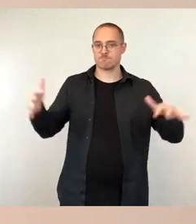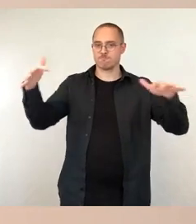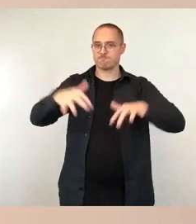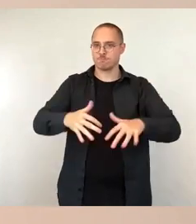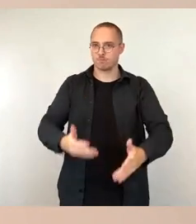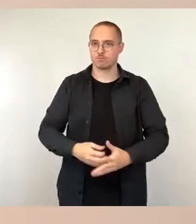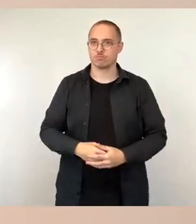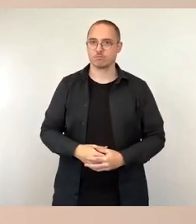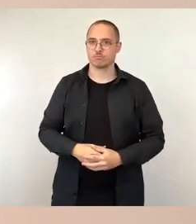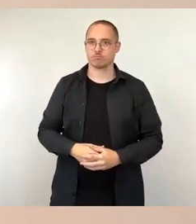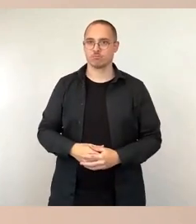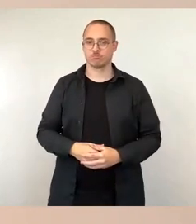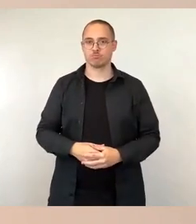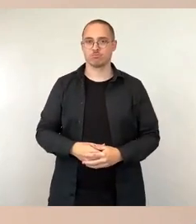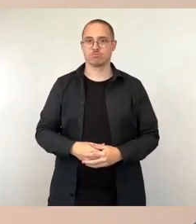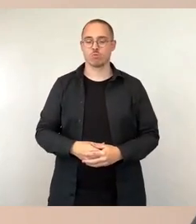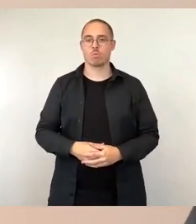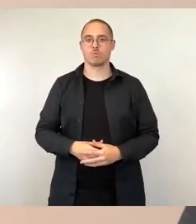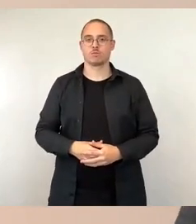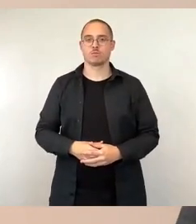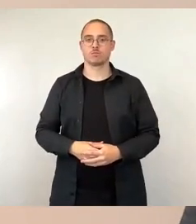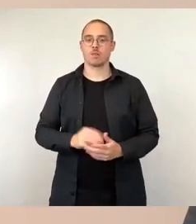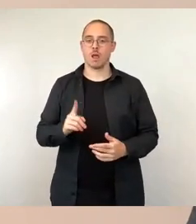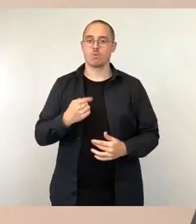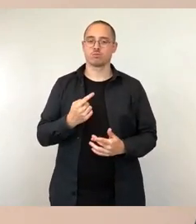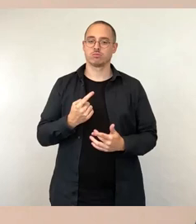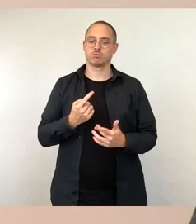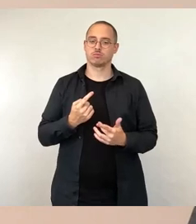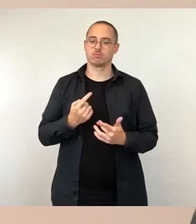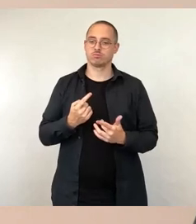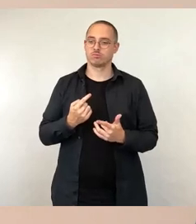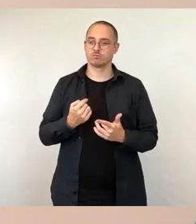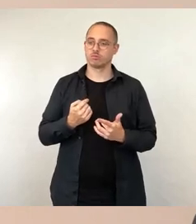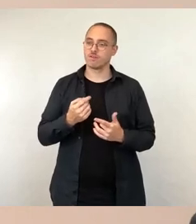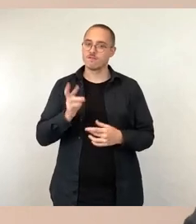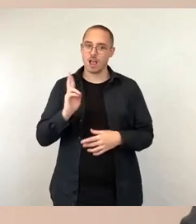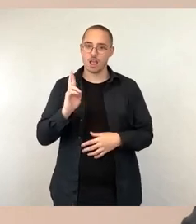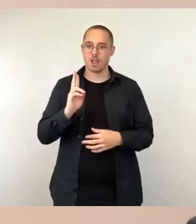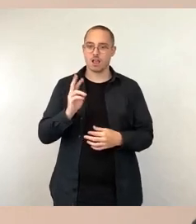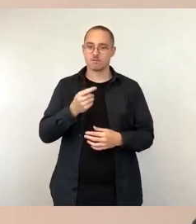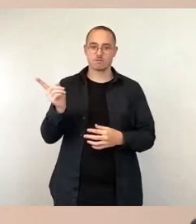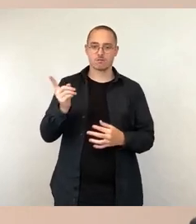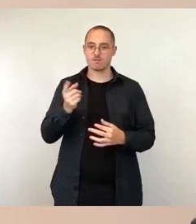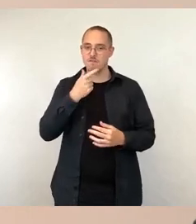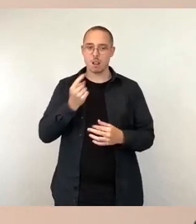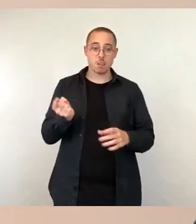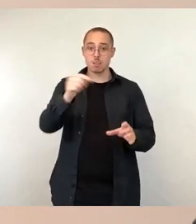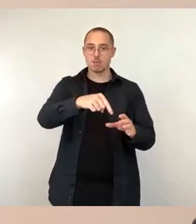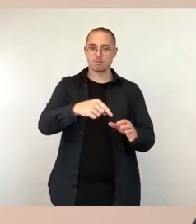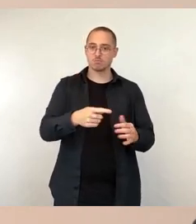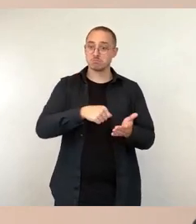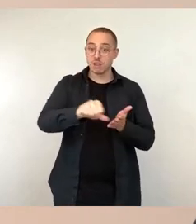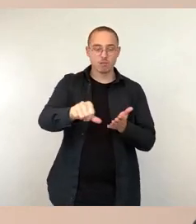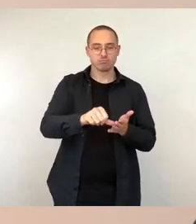Grundschulen entgeltfrei ist, damit erstmal jedes Kind eine Chance hat, eben an einem musikalischen Angebot teilzunehmen. Das würde